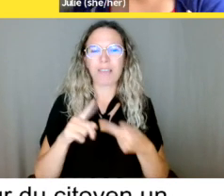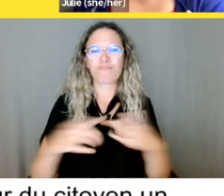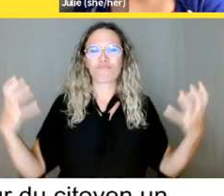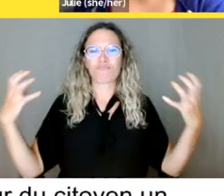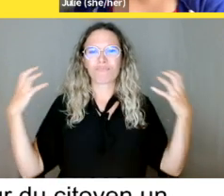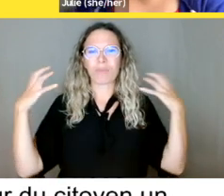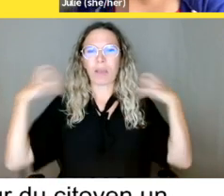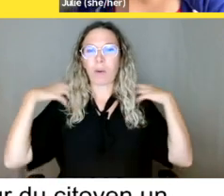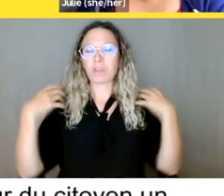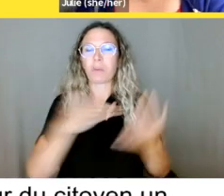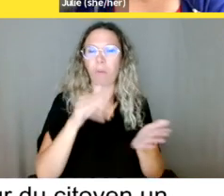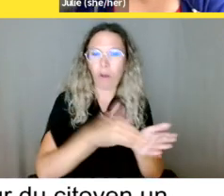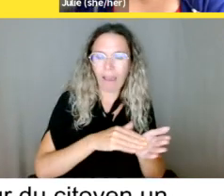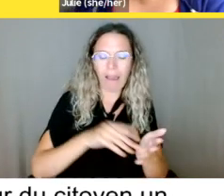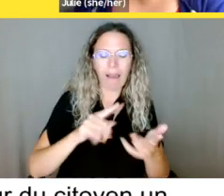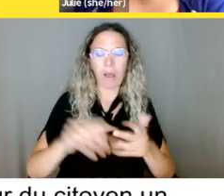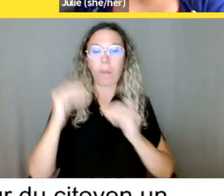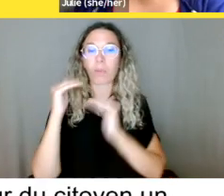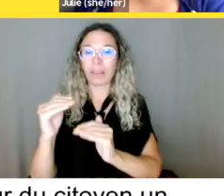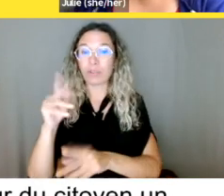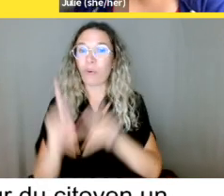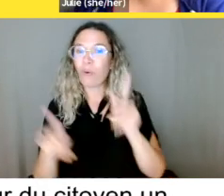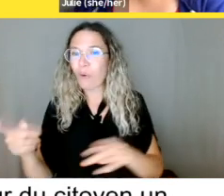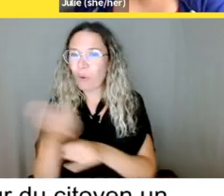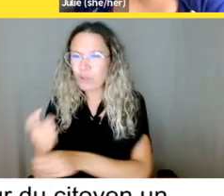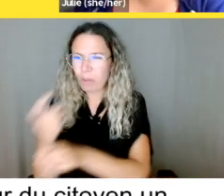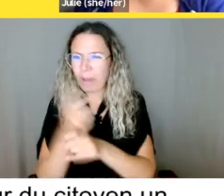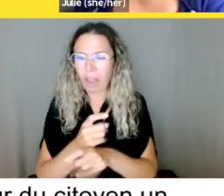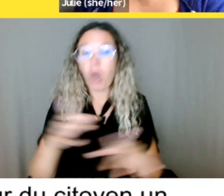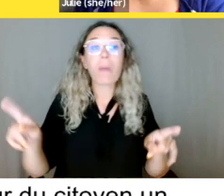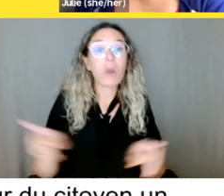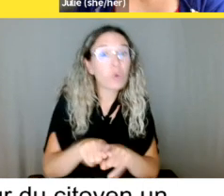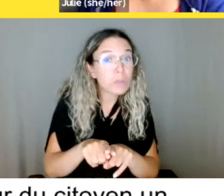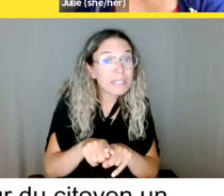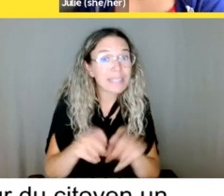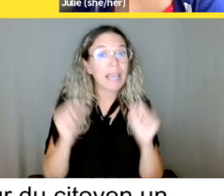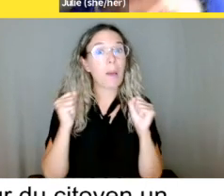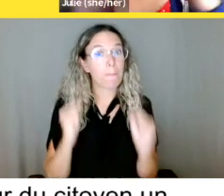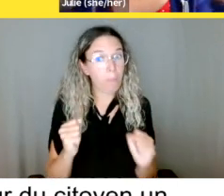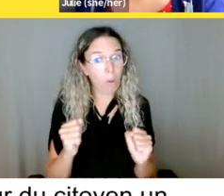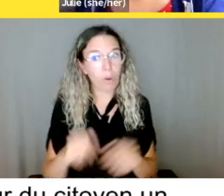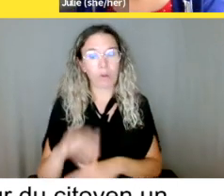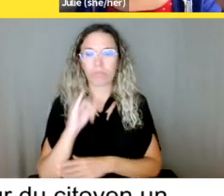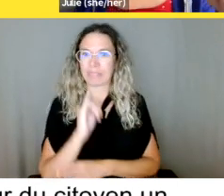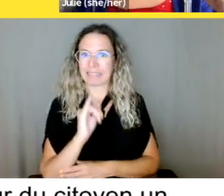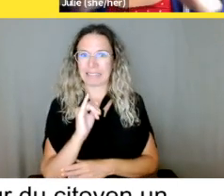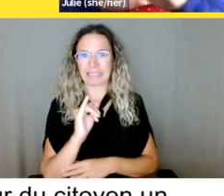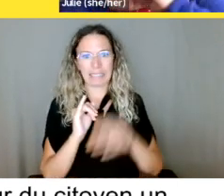si jamais vous n'êtes pas satisfait ou satisfait de la réponse, ou bien si simplement